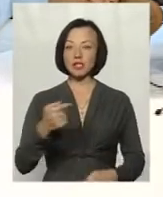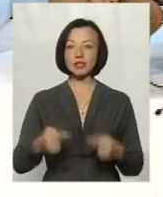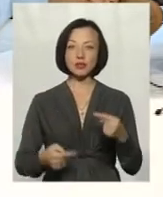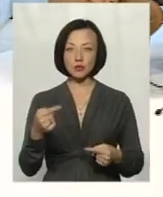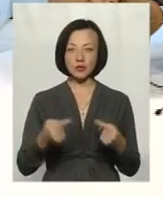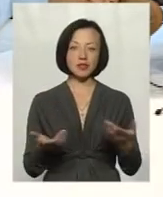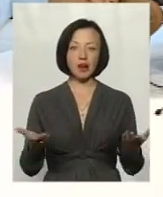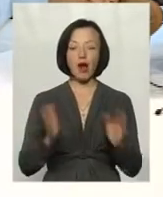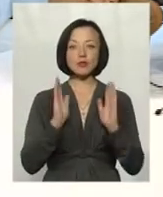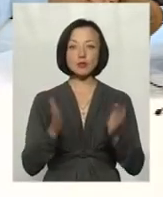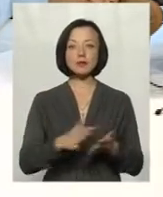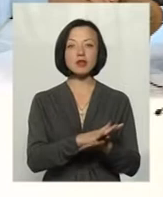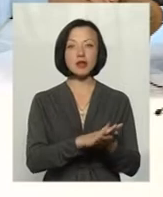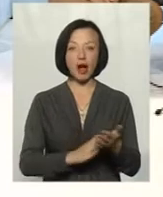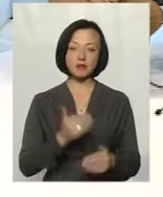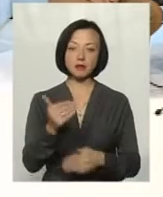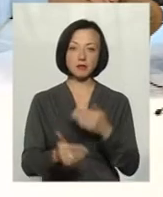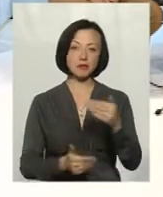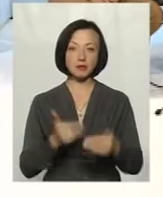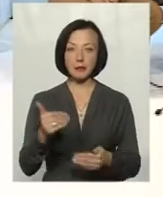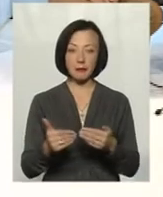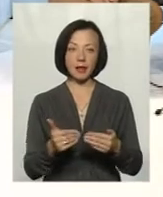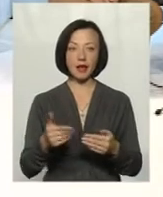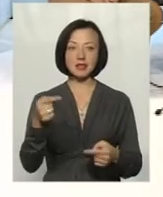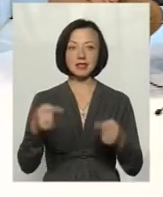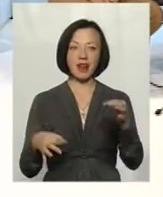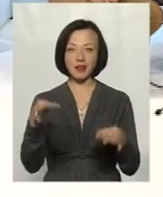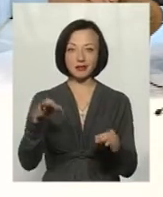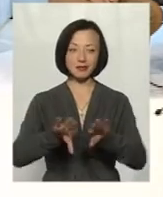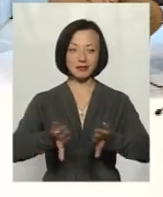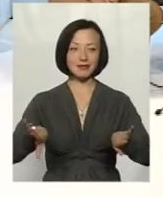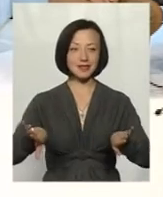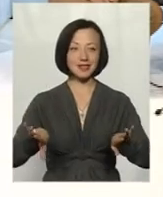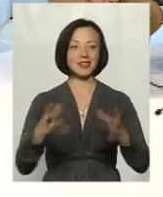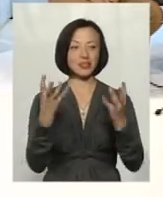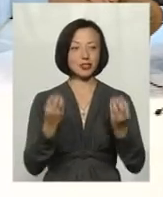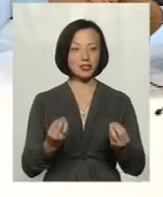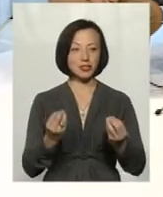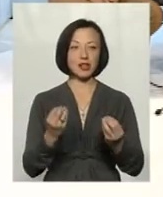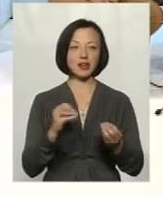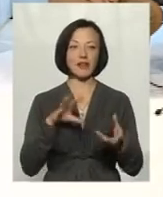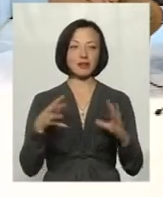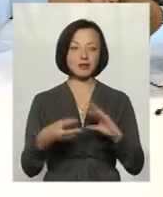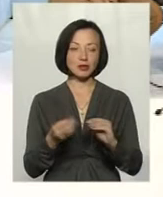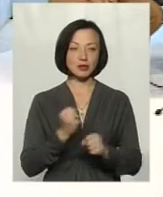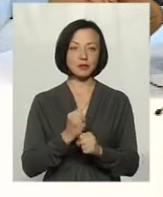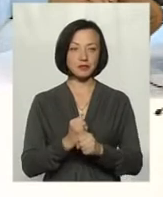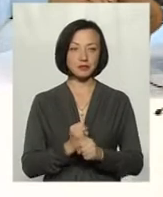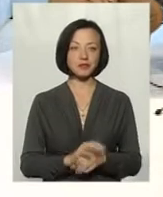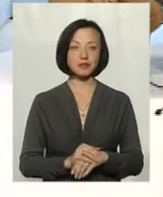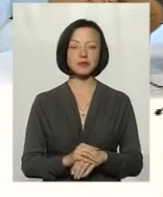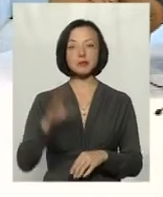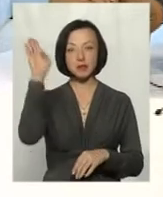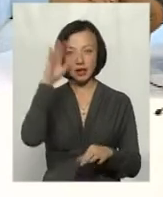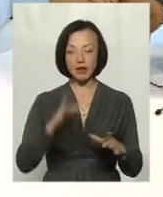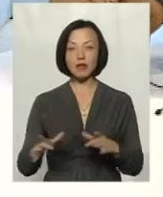будемо далі йти, треба якогось арбітра, який міг би ще вивезти... І ставки, я